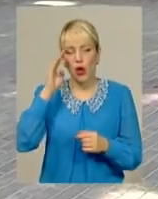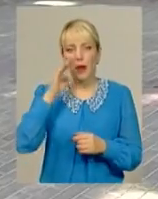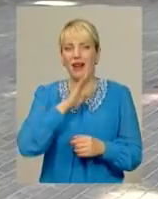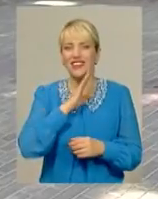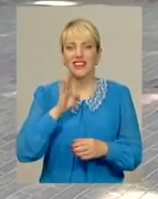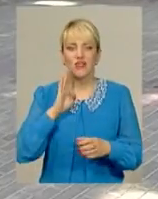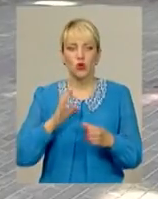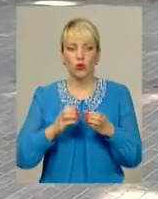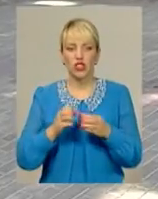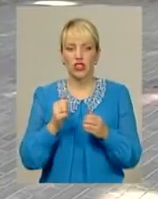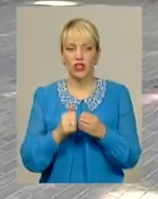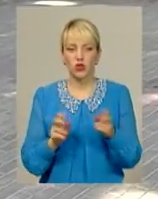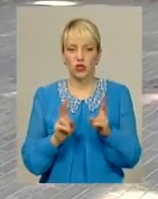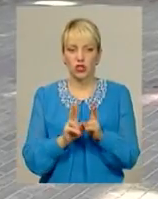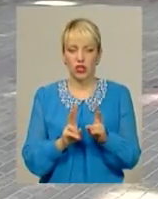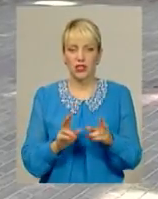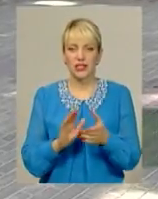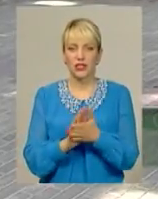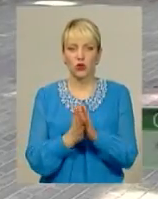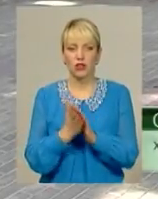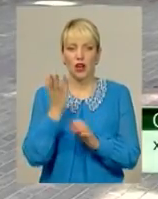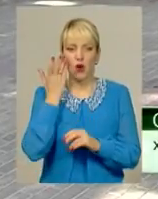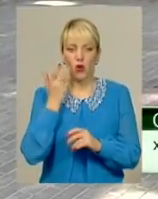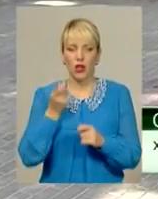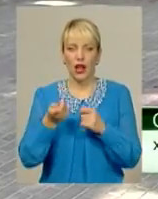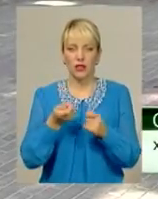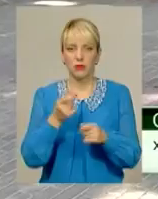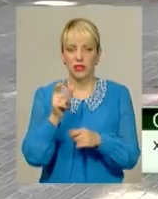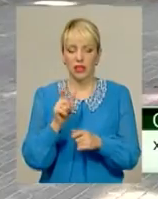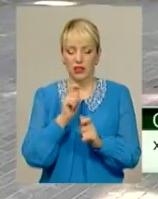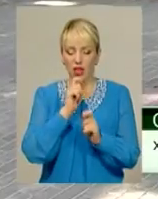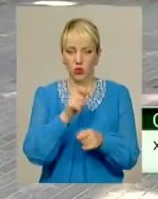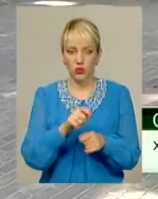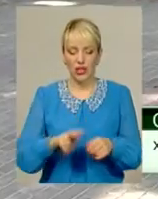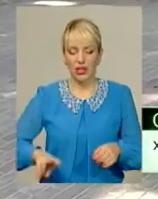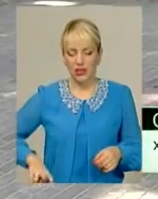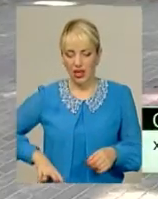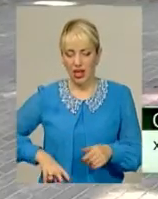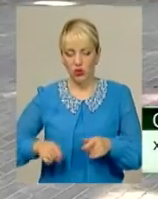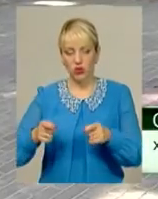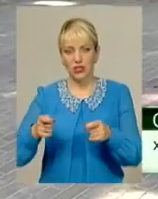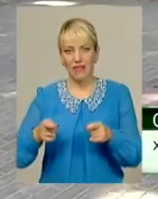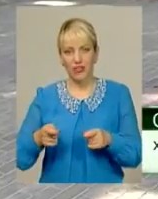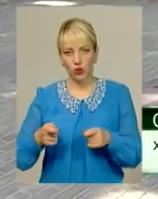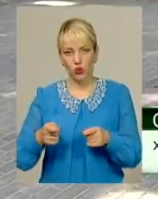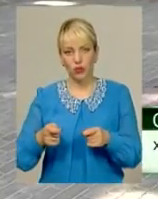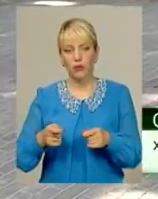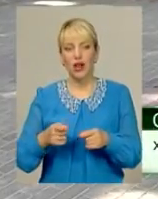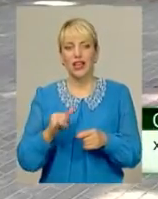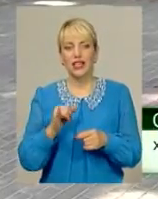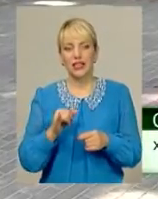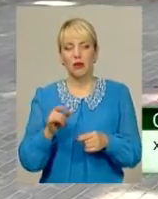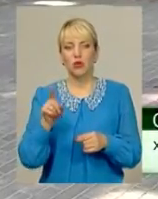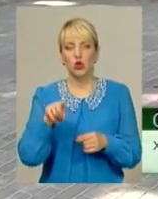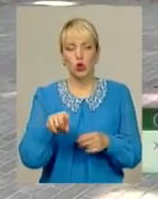зустрічається ситуація, коли адміністратору дарують, директору, завідувачому. Причому